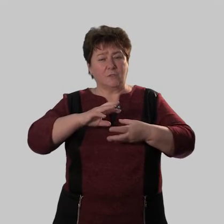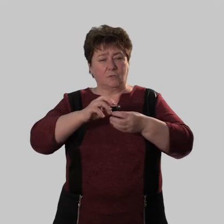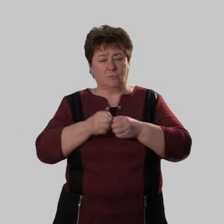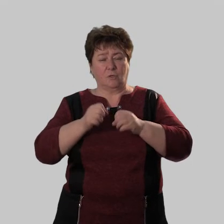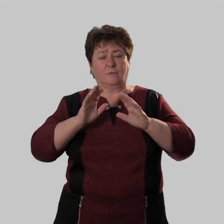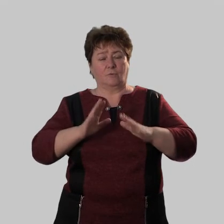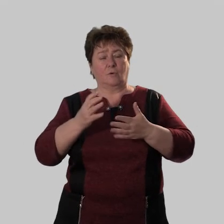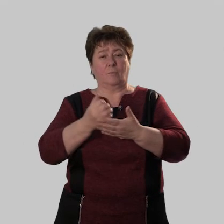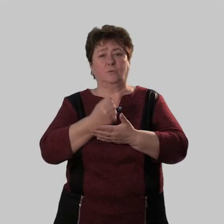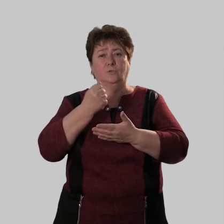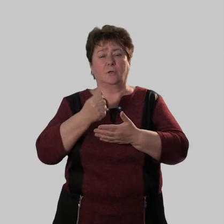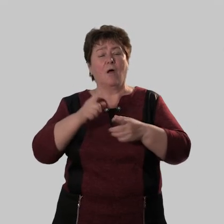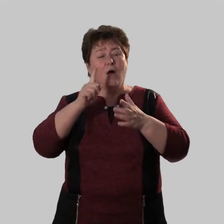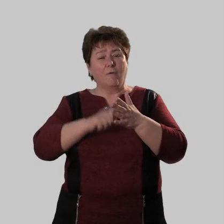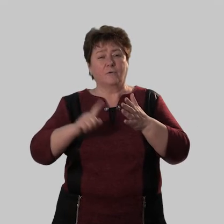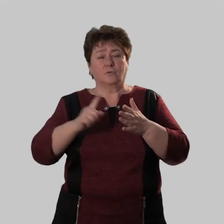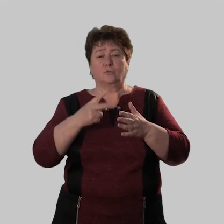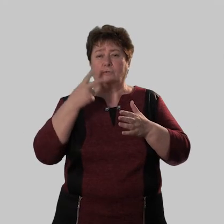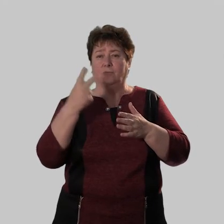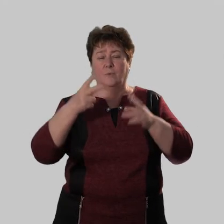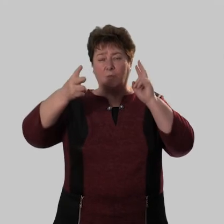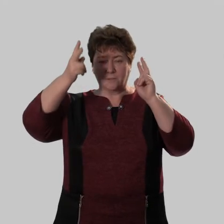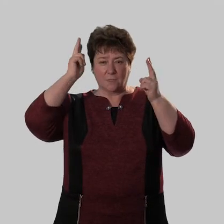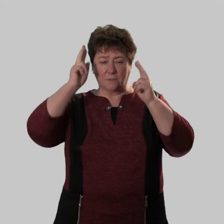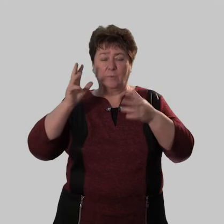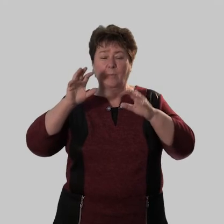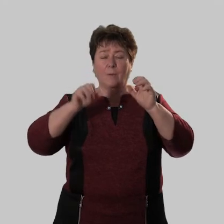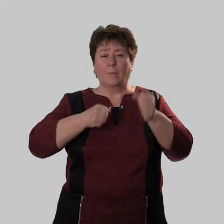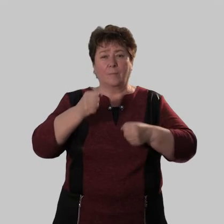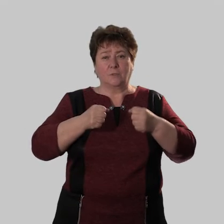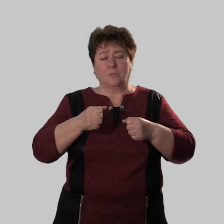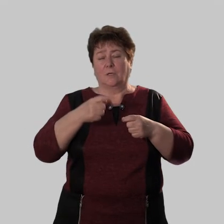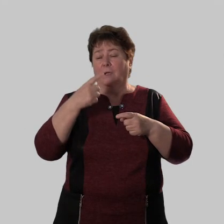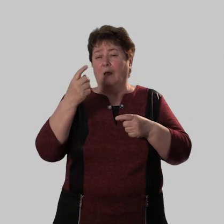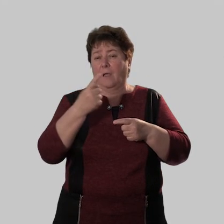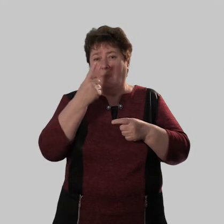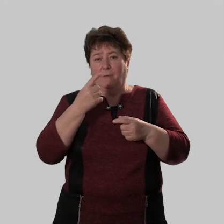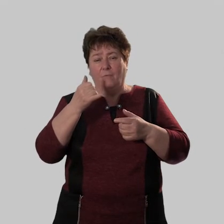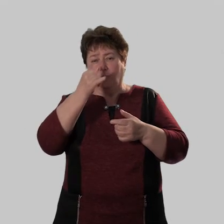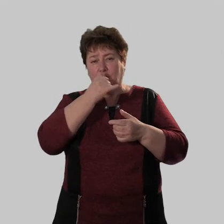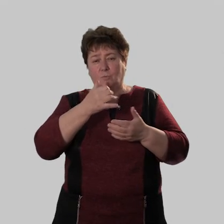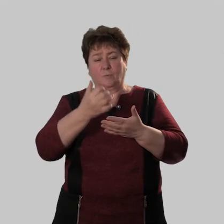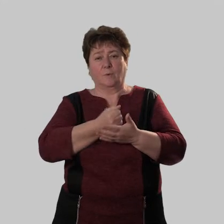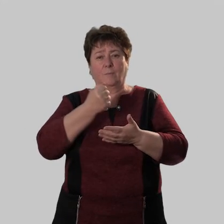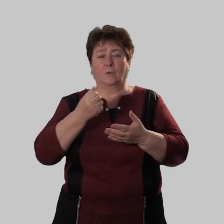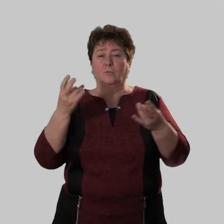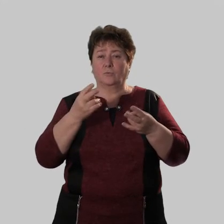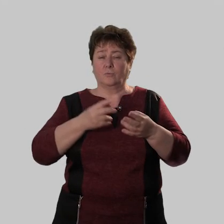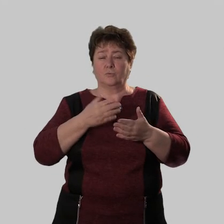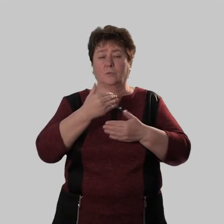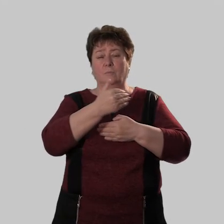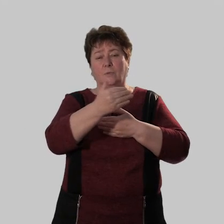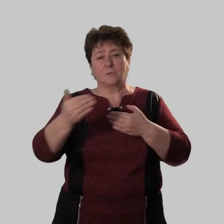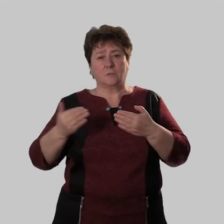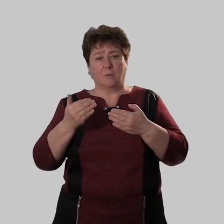результатов верю в том что за двумя зайцами погонишься ни одного не поймаешь нужно